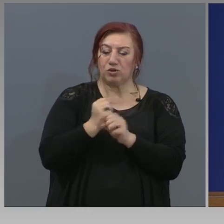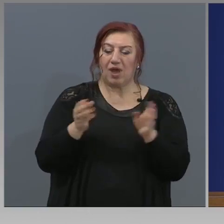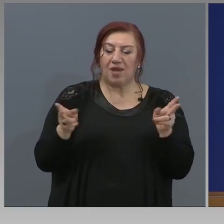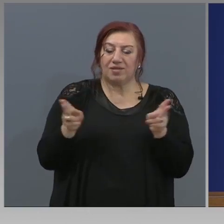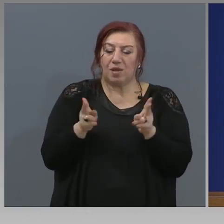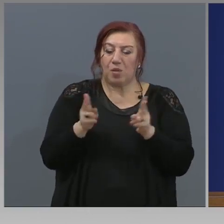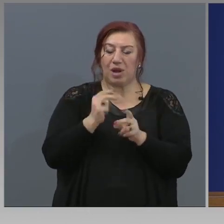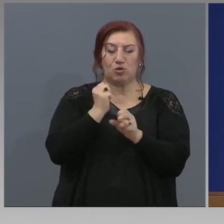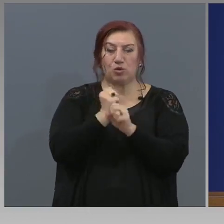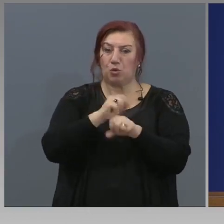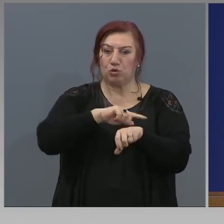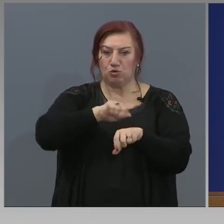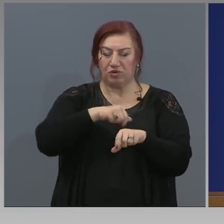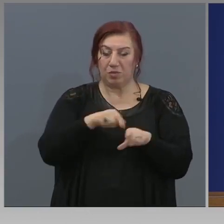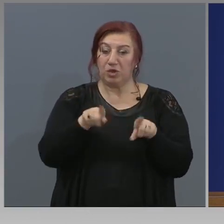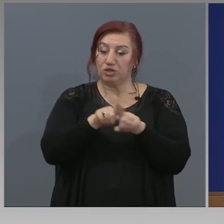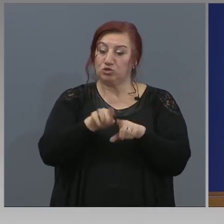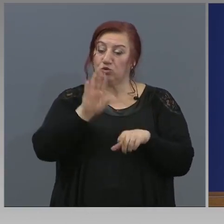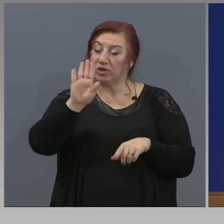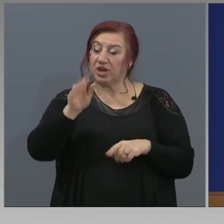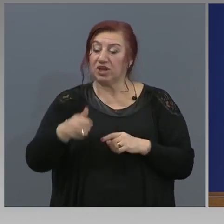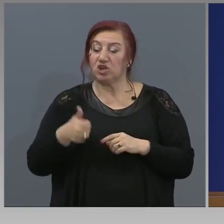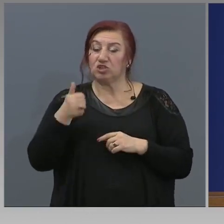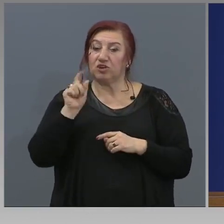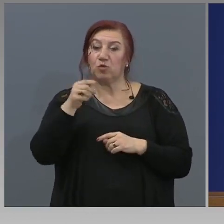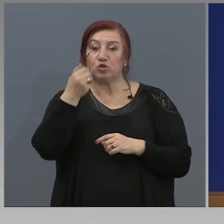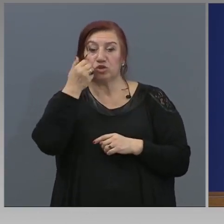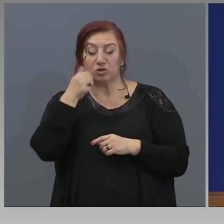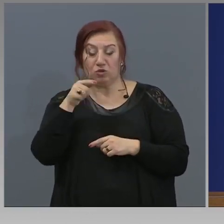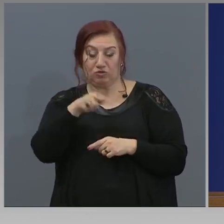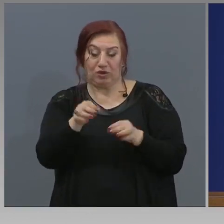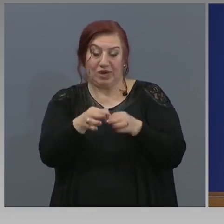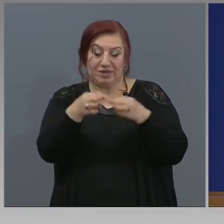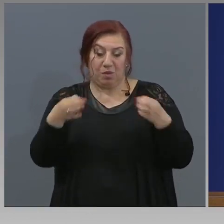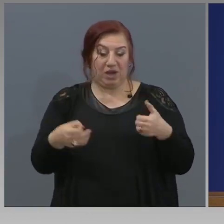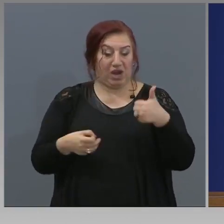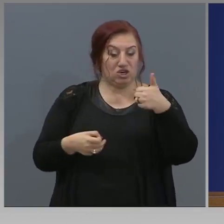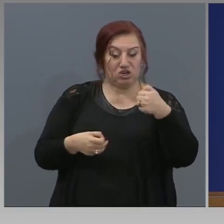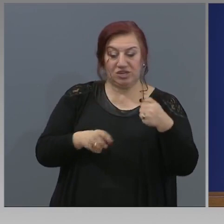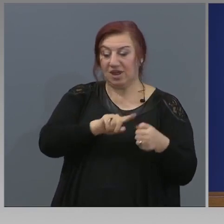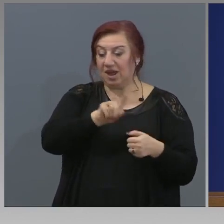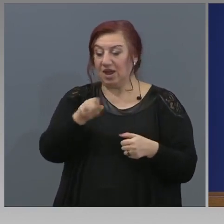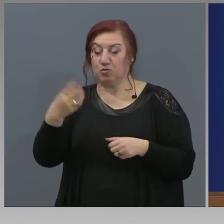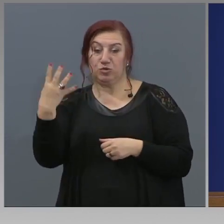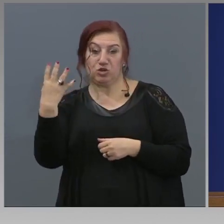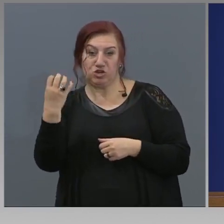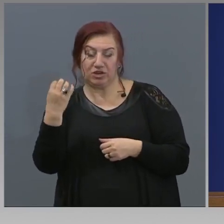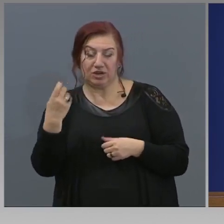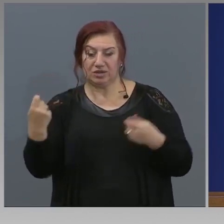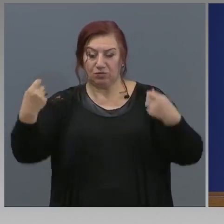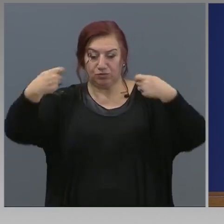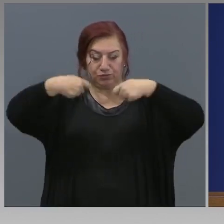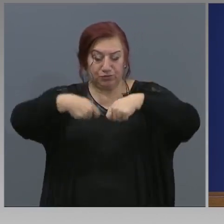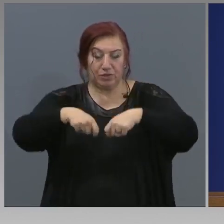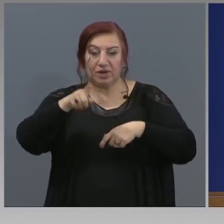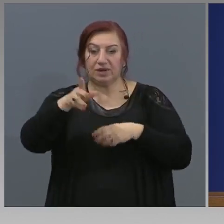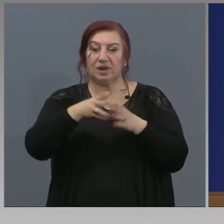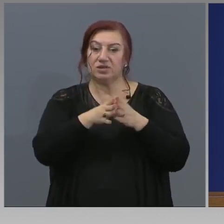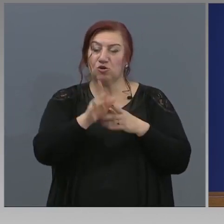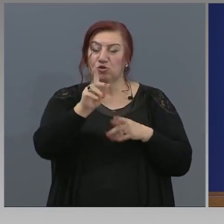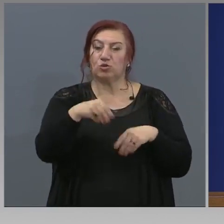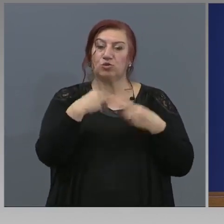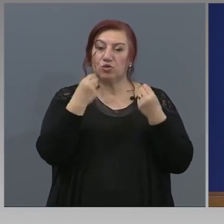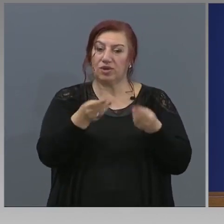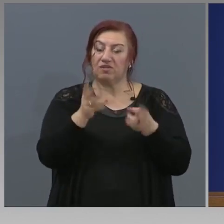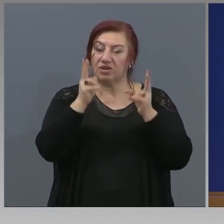време. Същевременно пък техният работодател би могъл да се възползва именно от мярката 60 към 40 и за тези хора, за които им даде